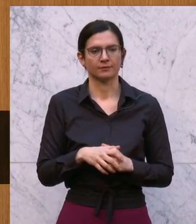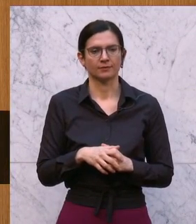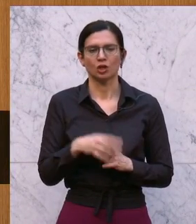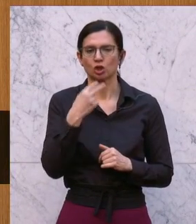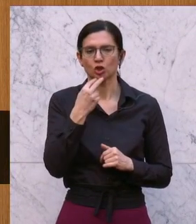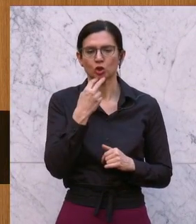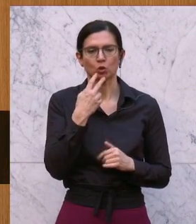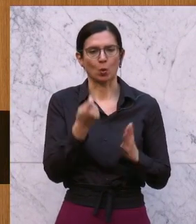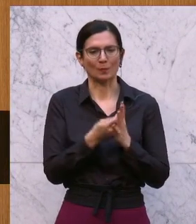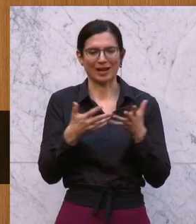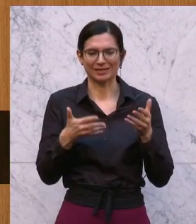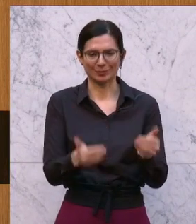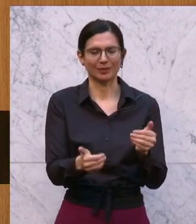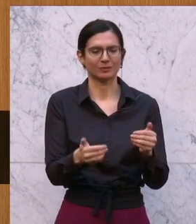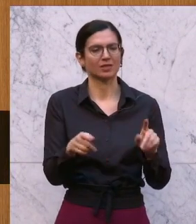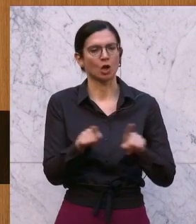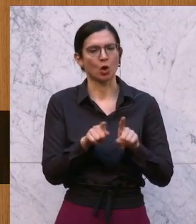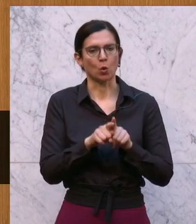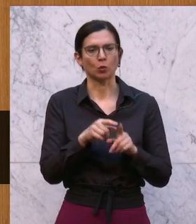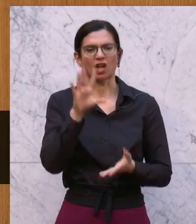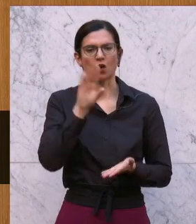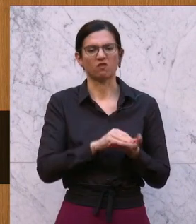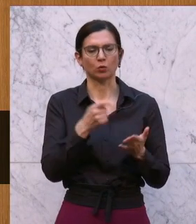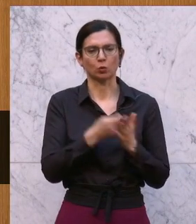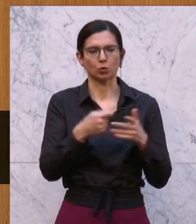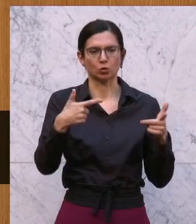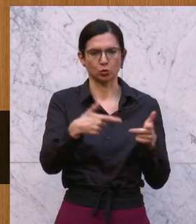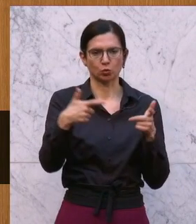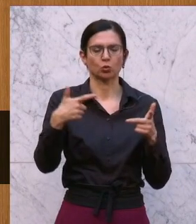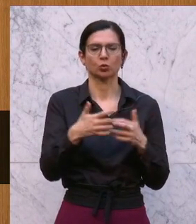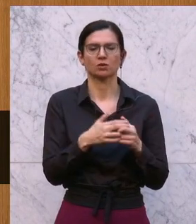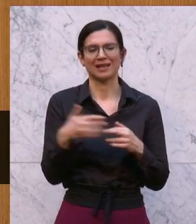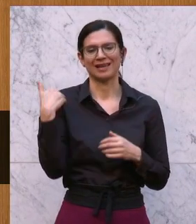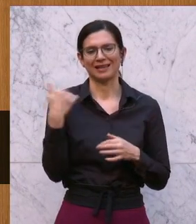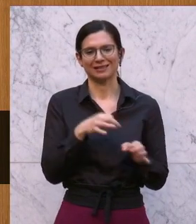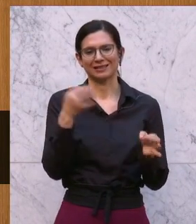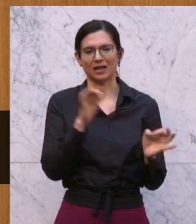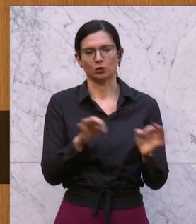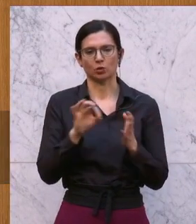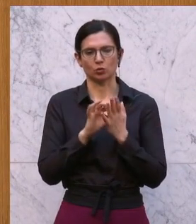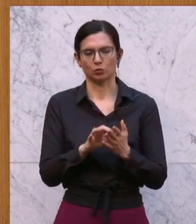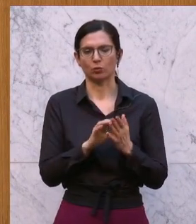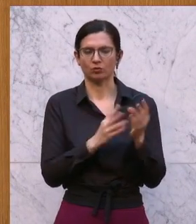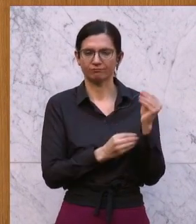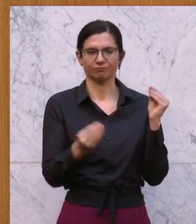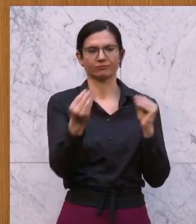Strompreisbremse und dem viel diskutierten Wohnkostenzuschuss, wo auch hier beim letzten Tagesordnungspunkt eine Erhöhung